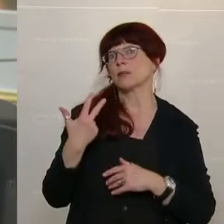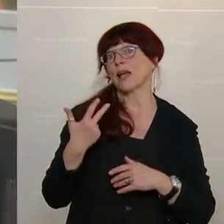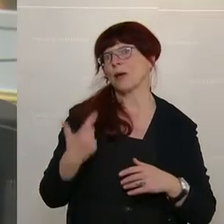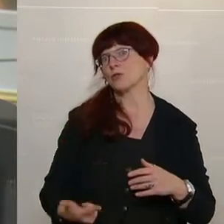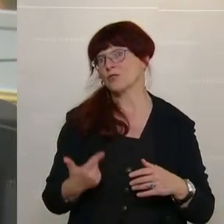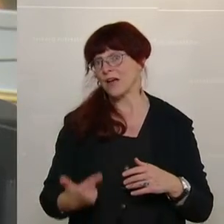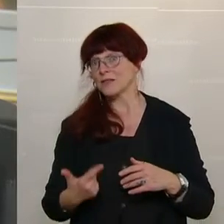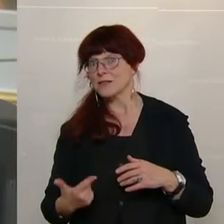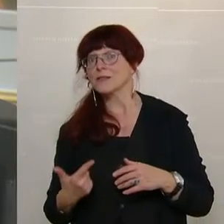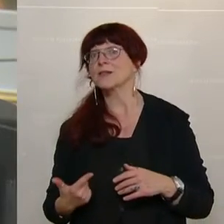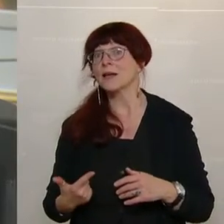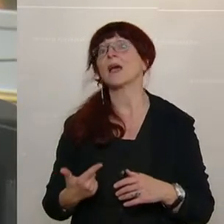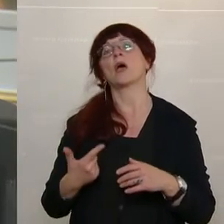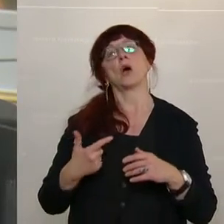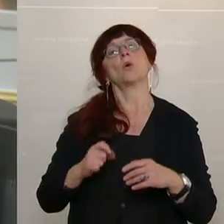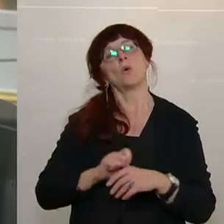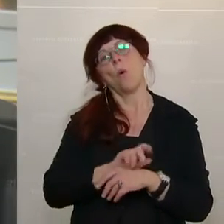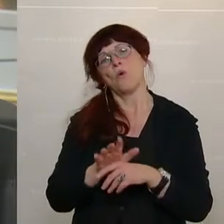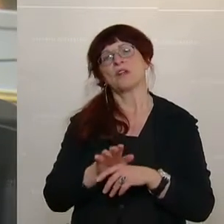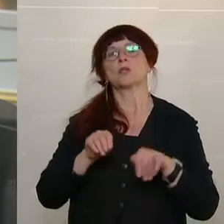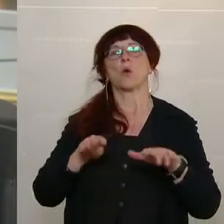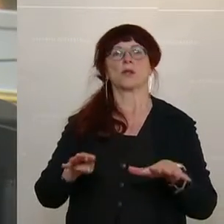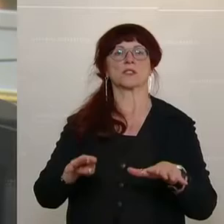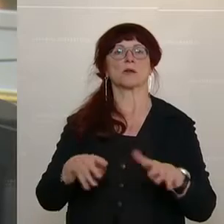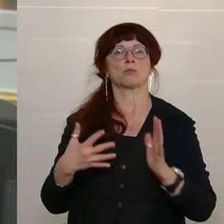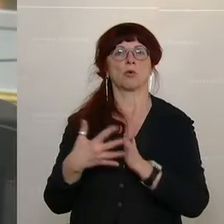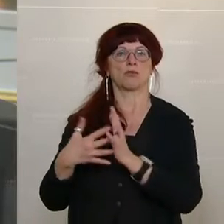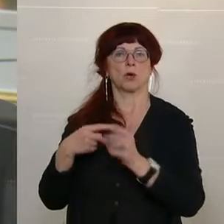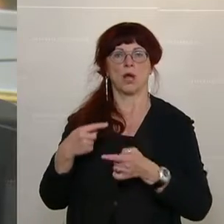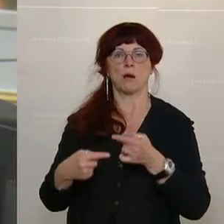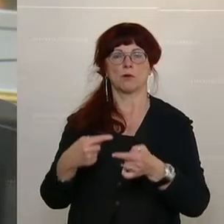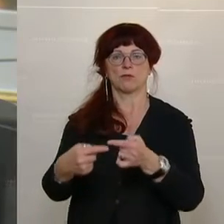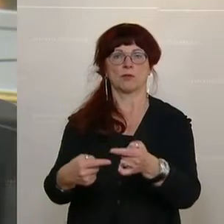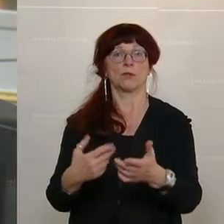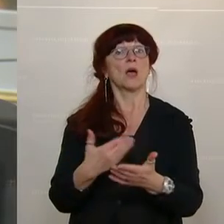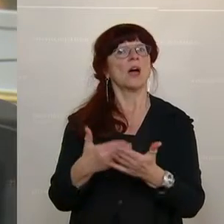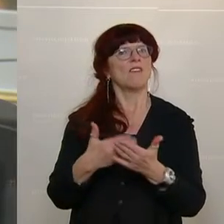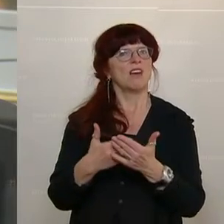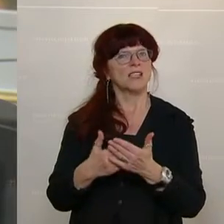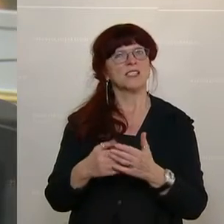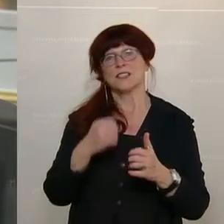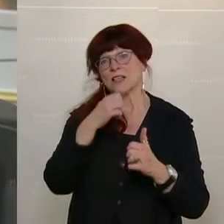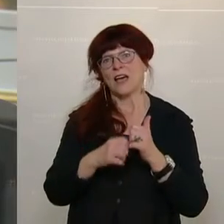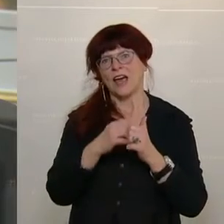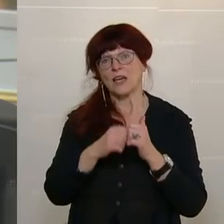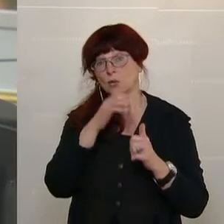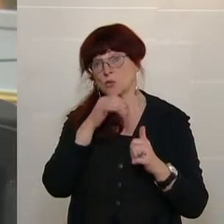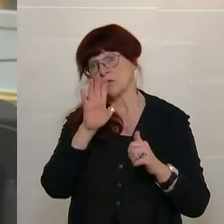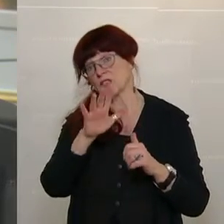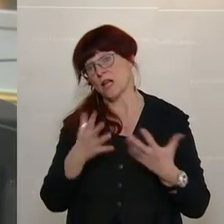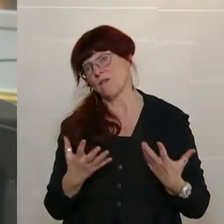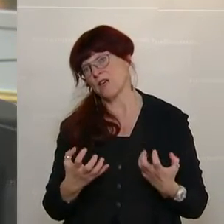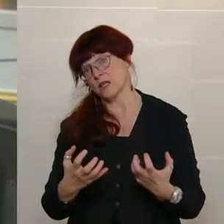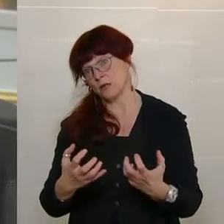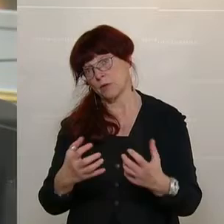Covid-Prüfungen aktuell im Laufen. Was die Wirksamkeit des Rechnungshofes betrifft, das wurde auch angesprochen, gibt